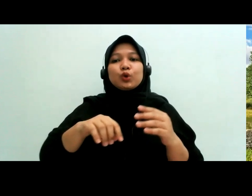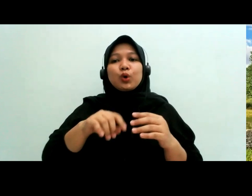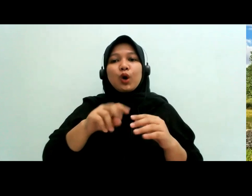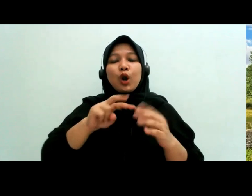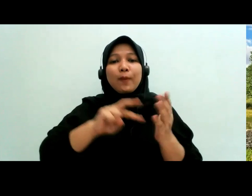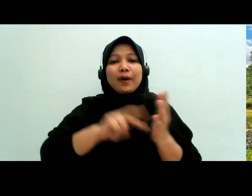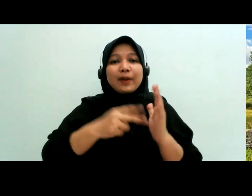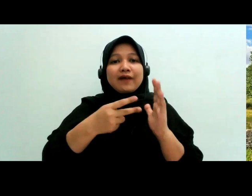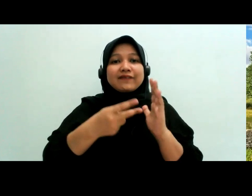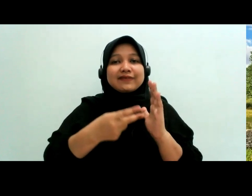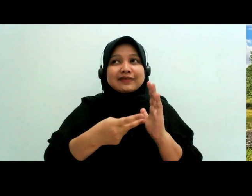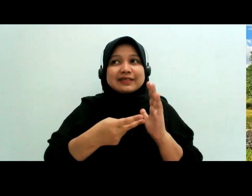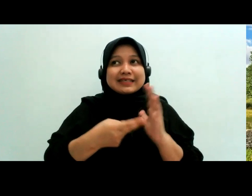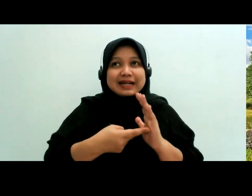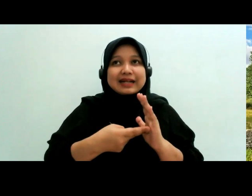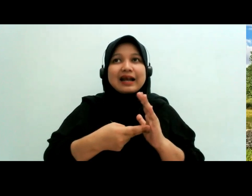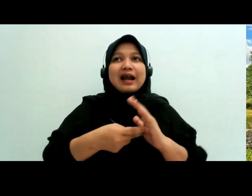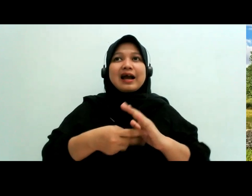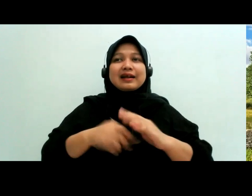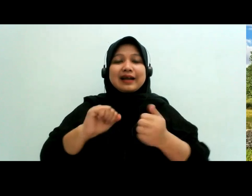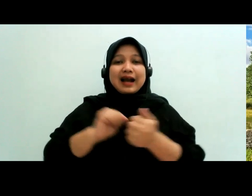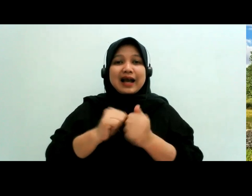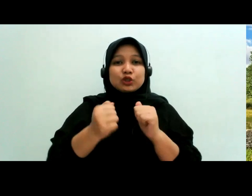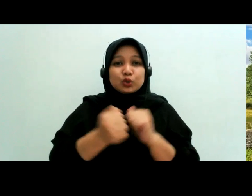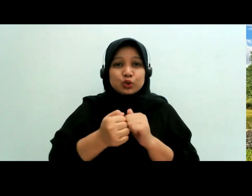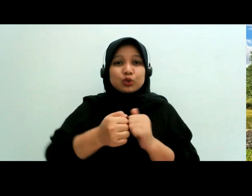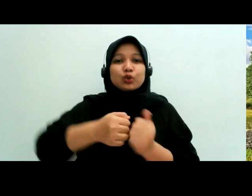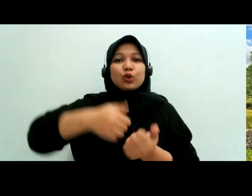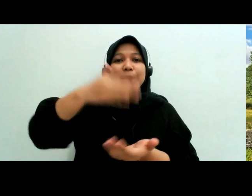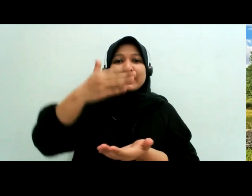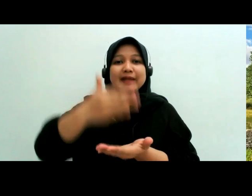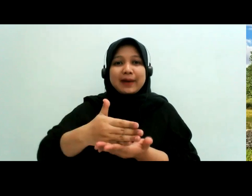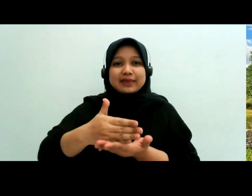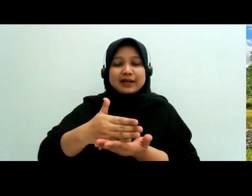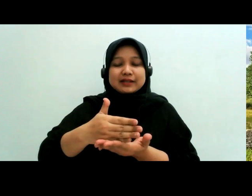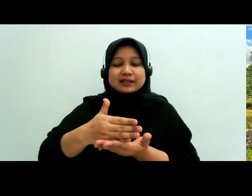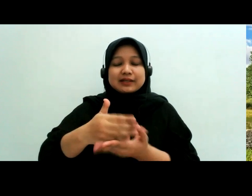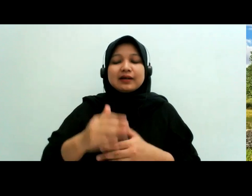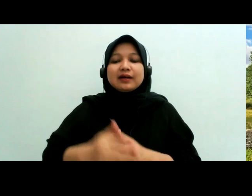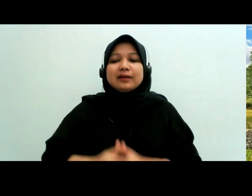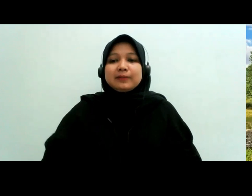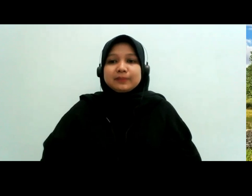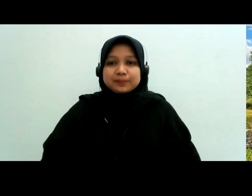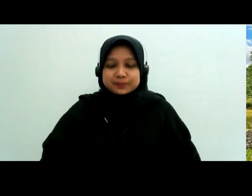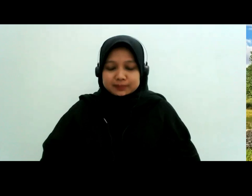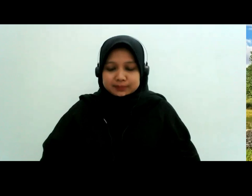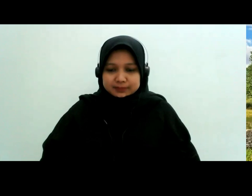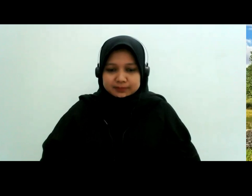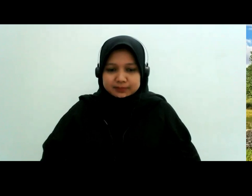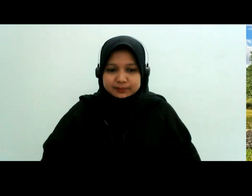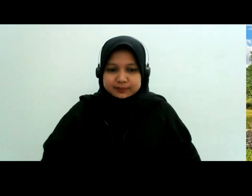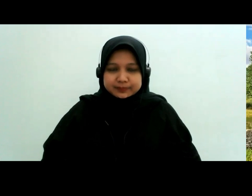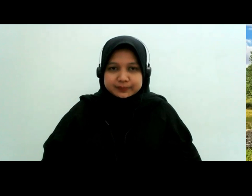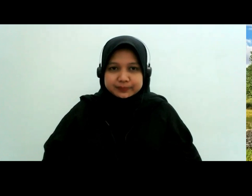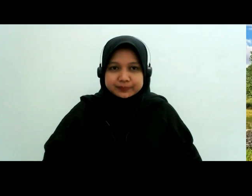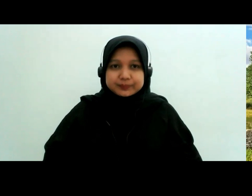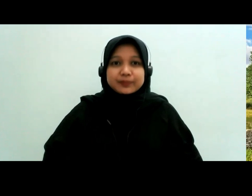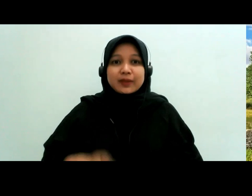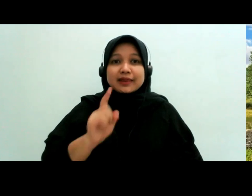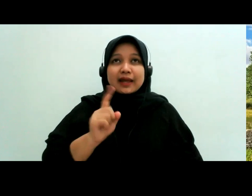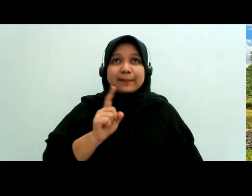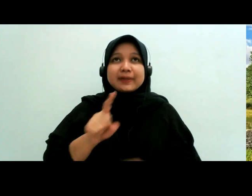perkara sementara apa namanya dalam konteks perlindungan HAM